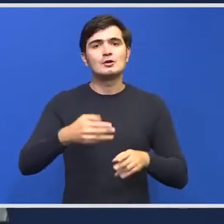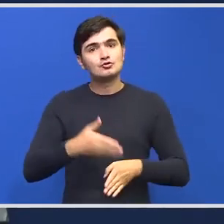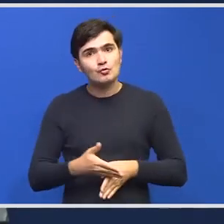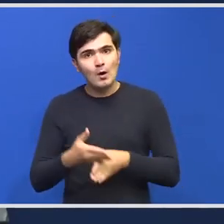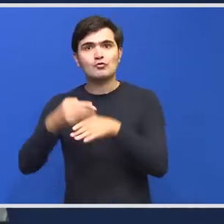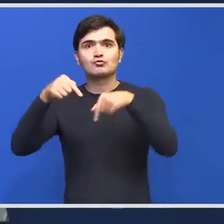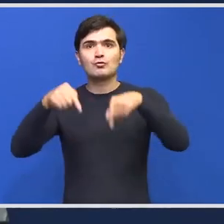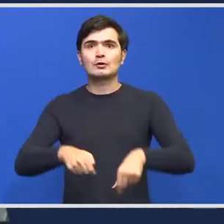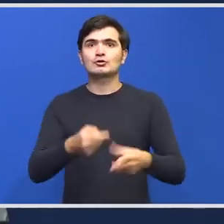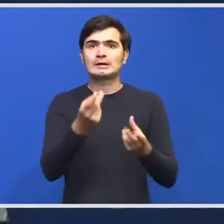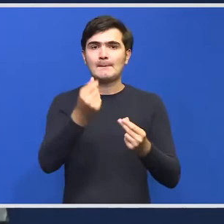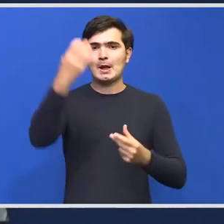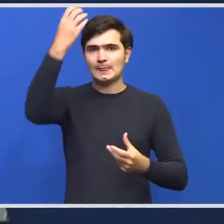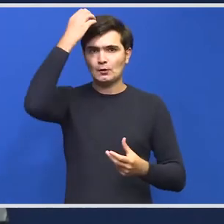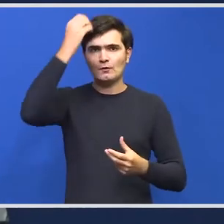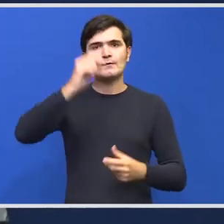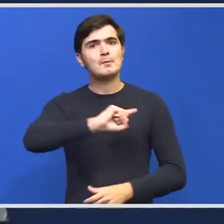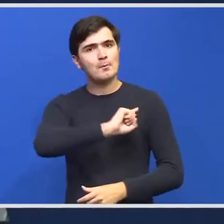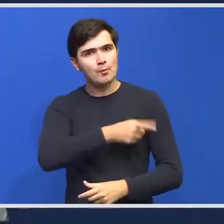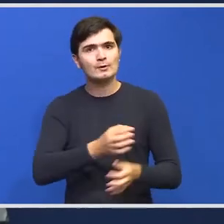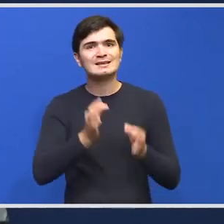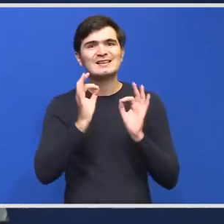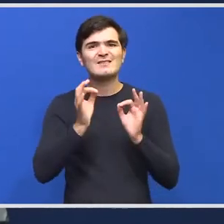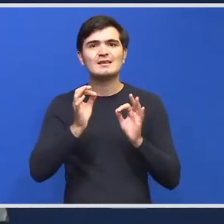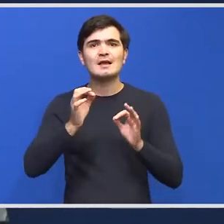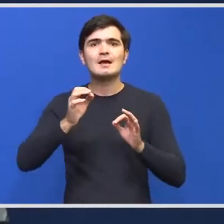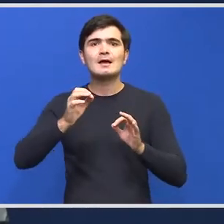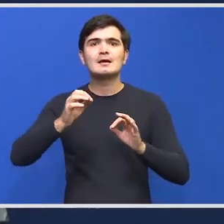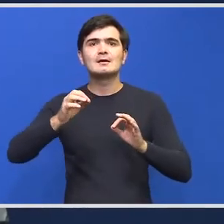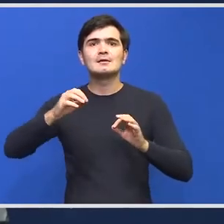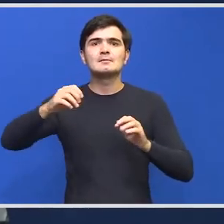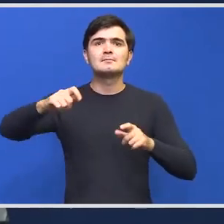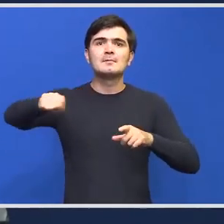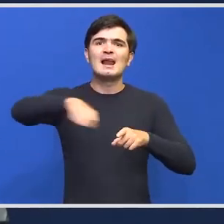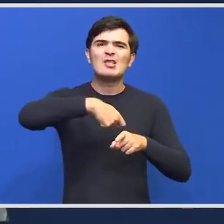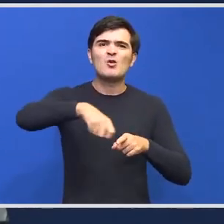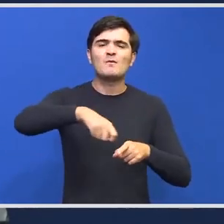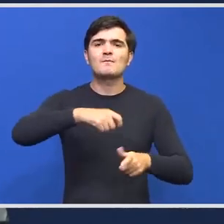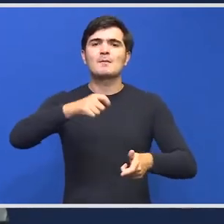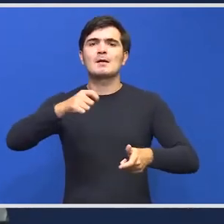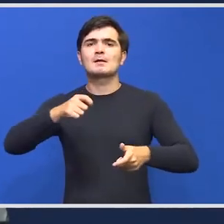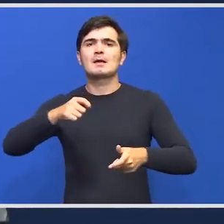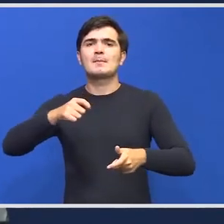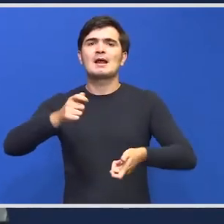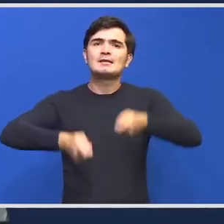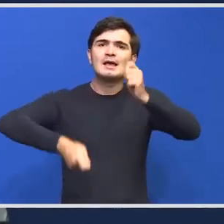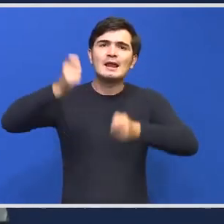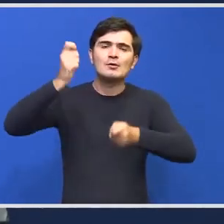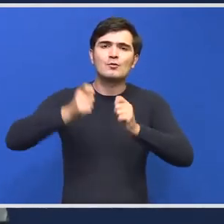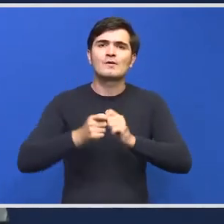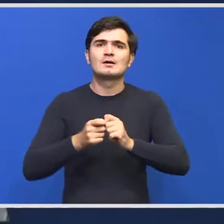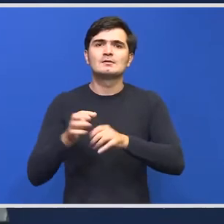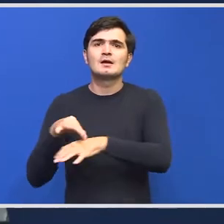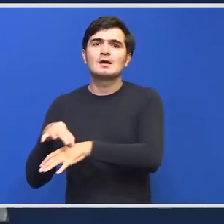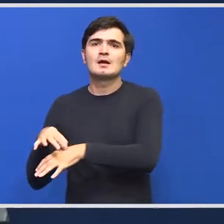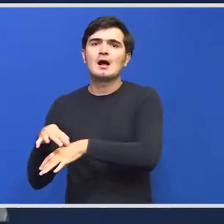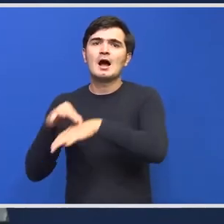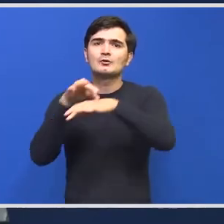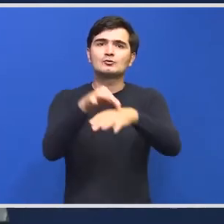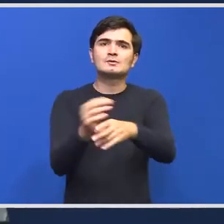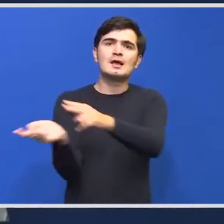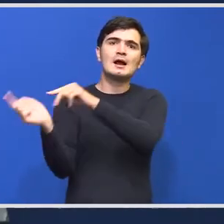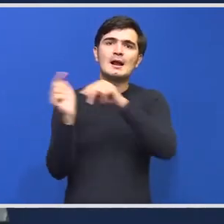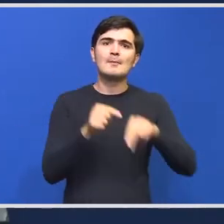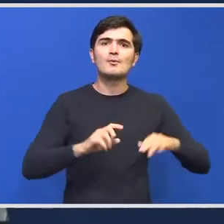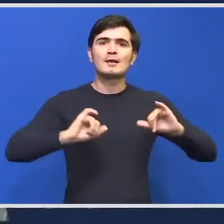guvernamental, vor putea fi refăcute, reabilitate, readuse la situația inițială.